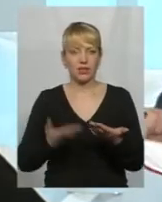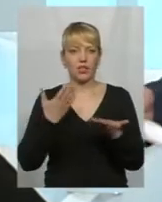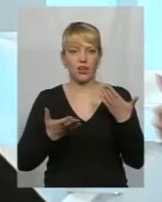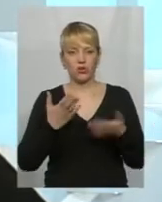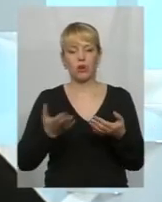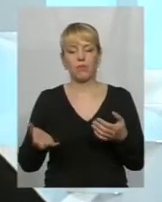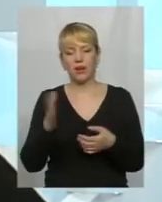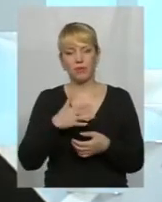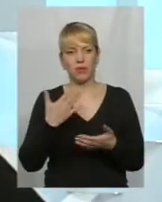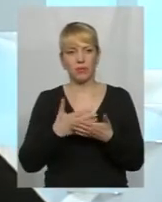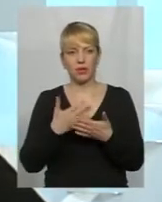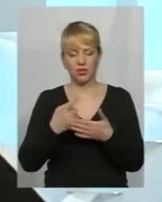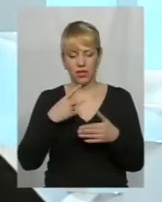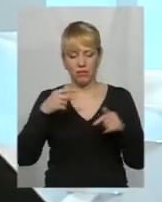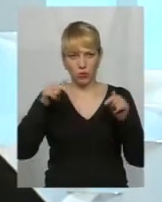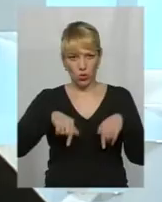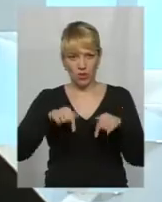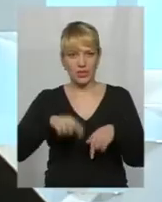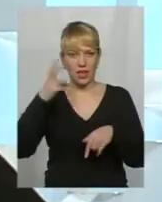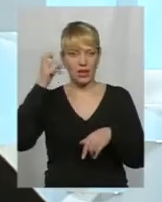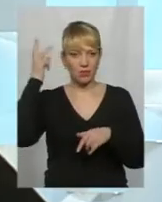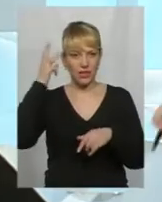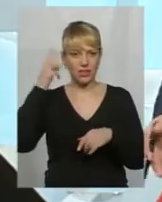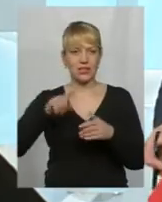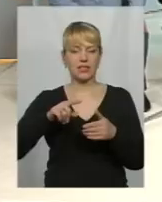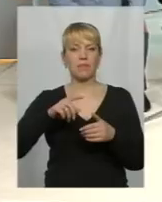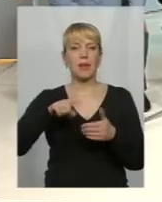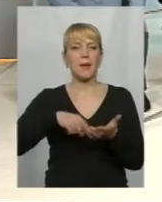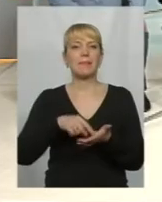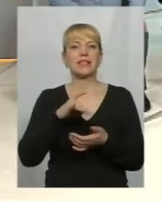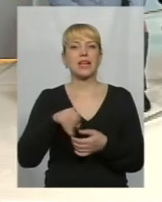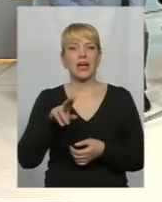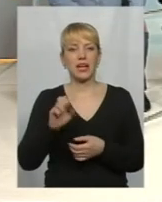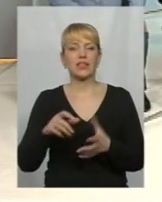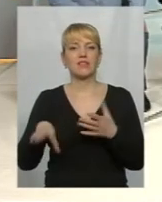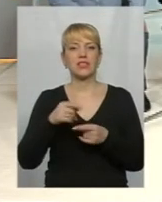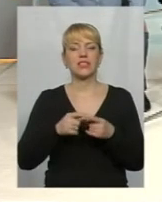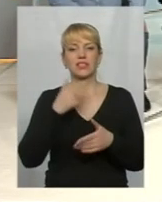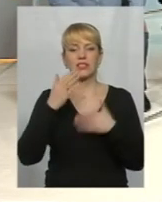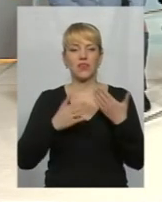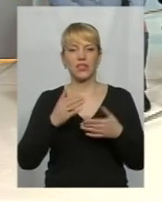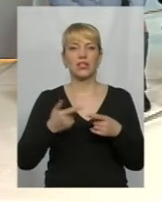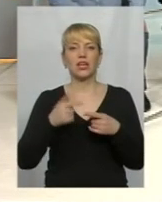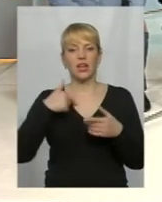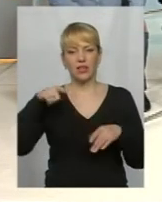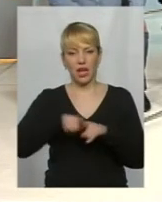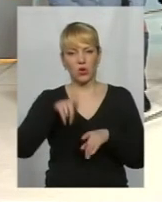беремо, спускаємося до низу, до Хмельницького, до Хмельницького міського раду, до Хмельницького обласного раду, після цих звернень, я так розумію,